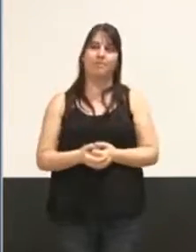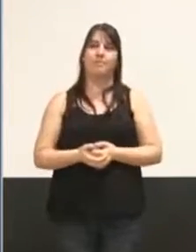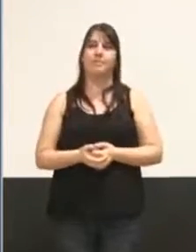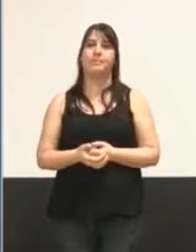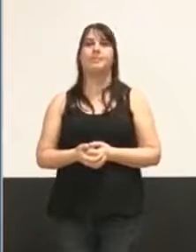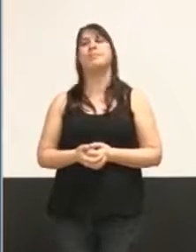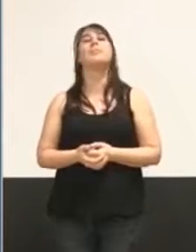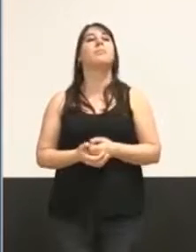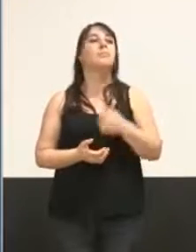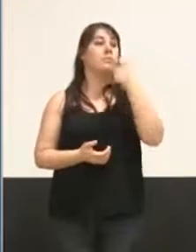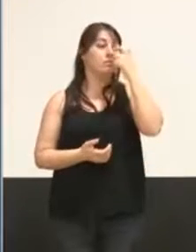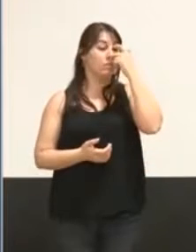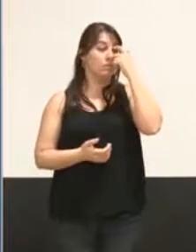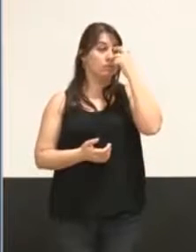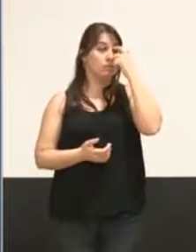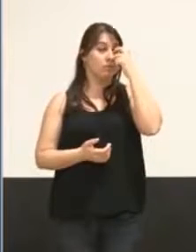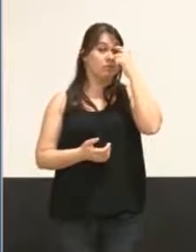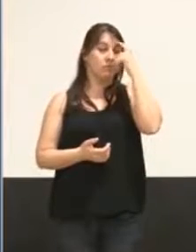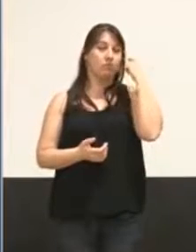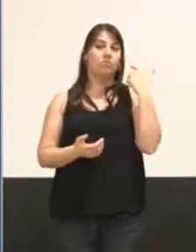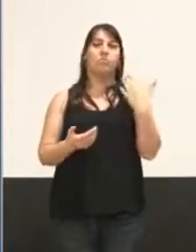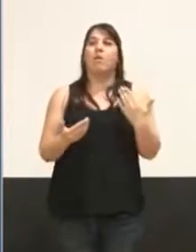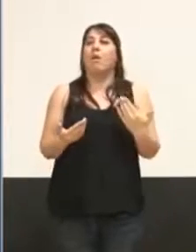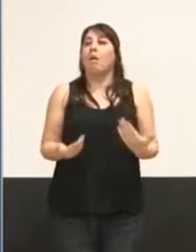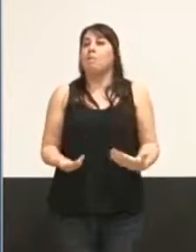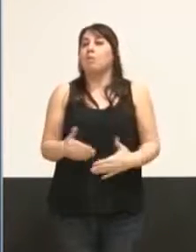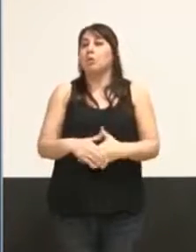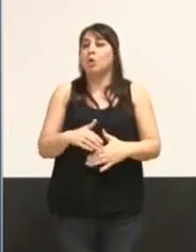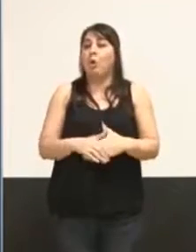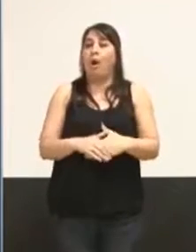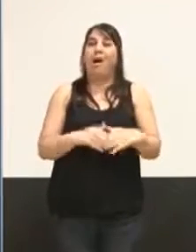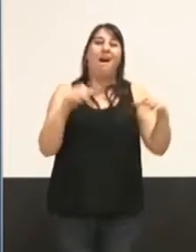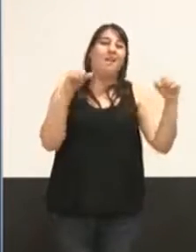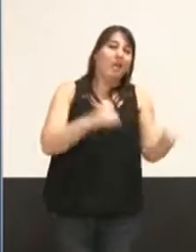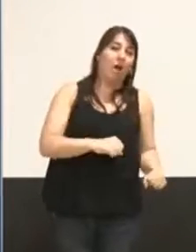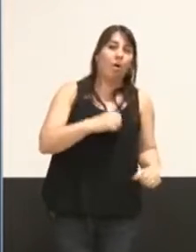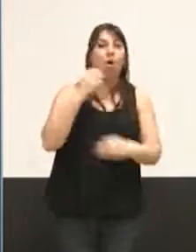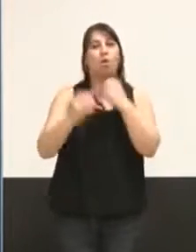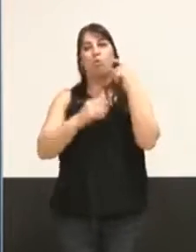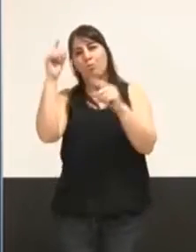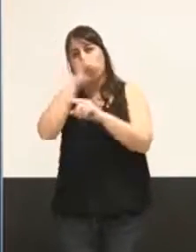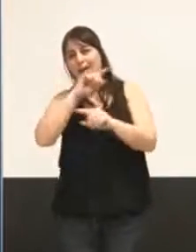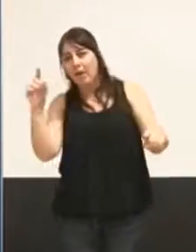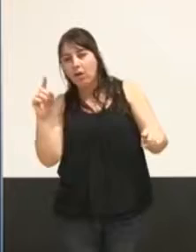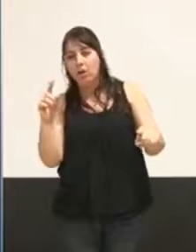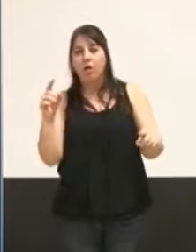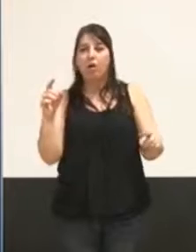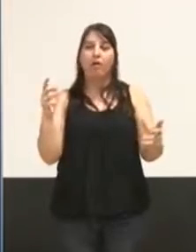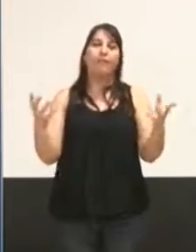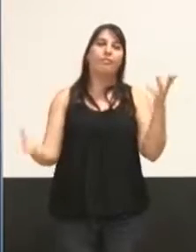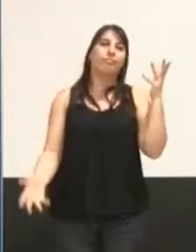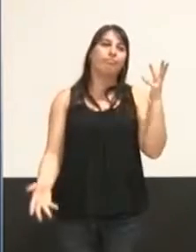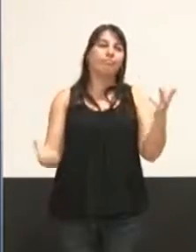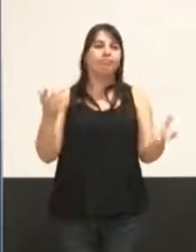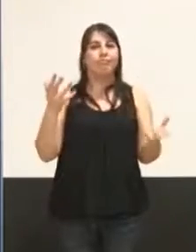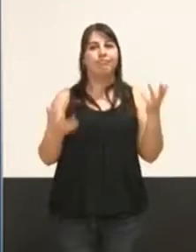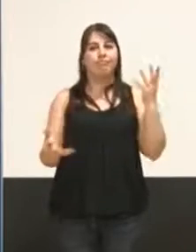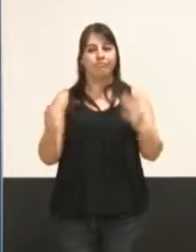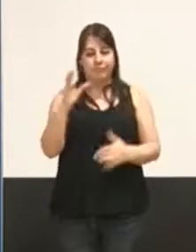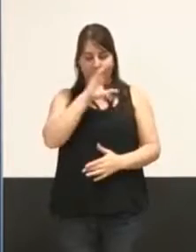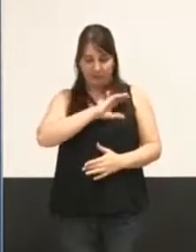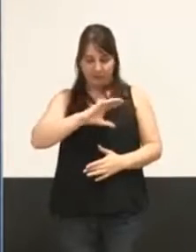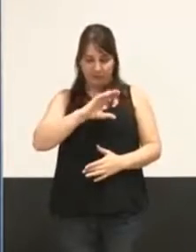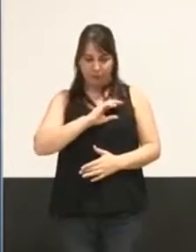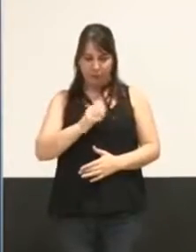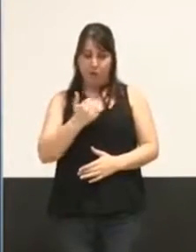Ce soir, que l'on soutienne ou pas cette délibération, il faut d'abord essayer de sortir des pièges que